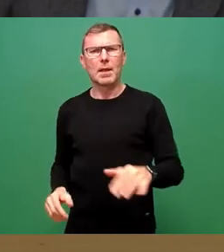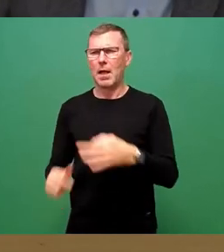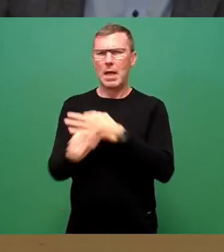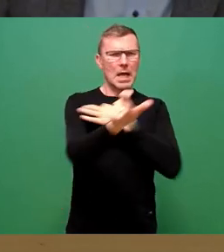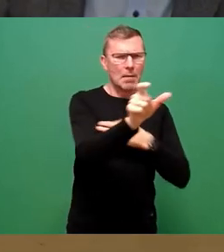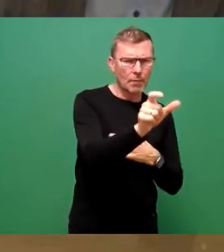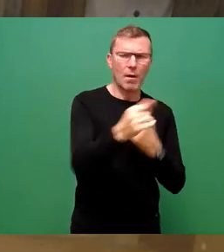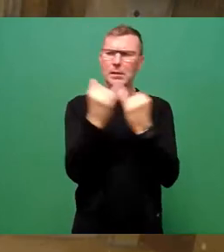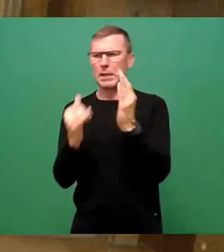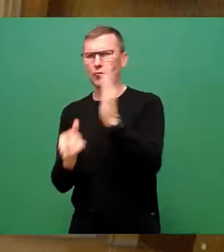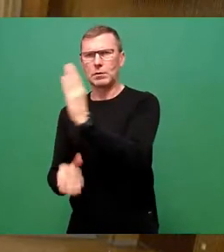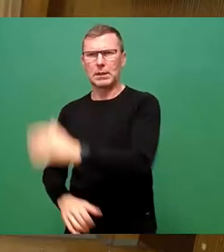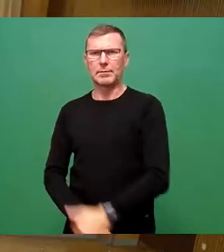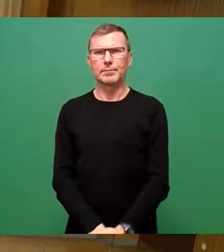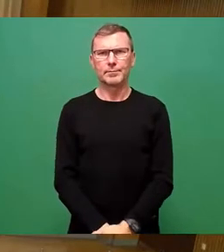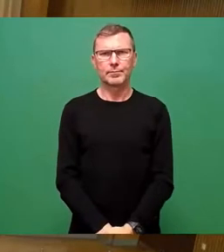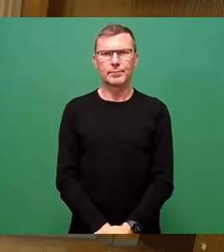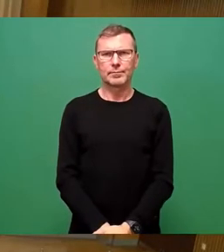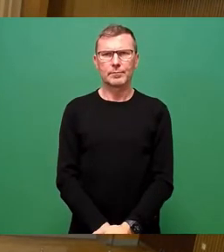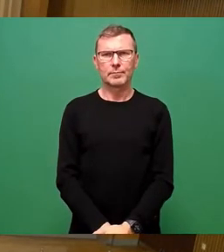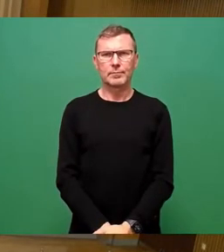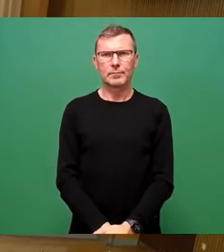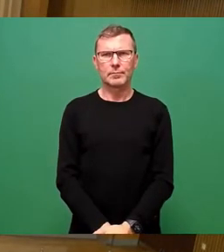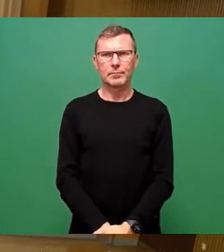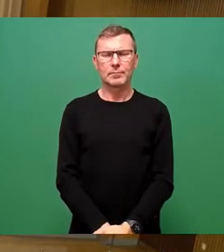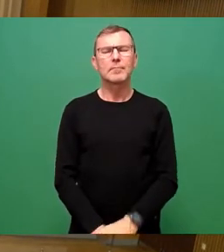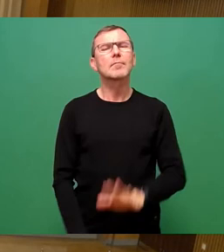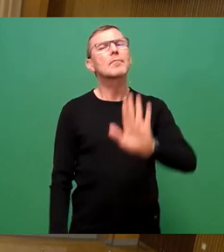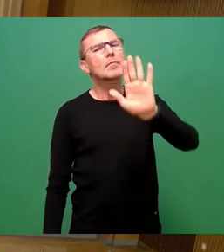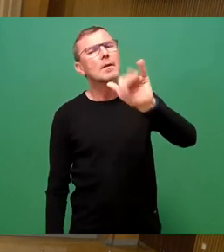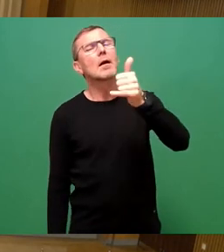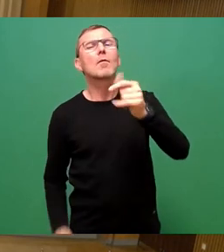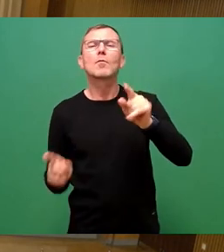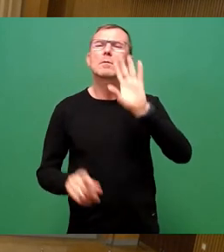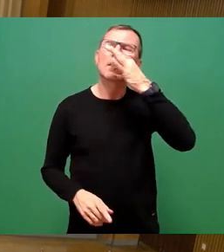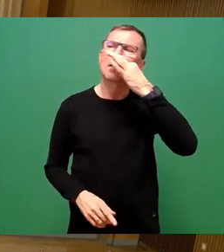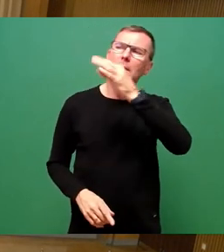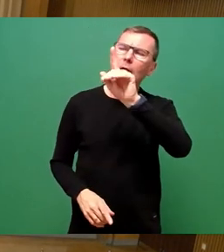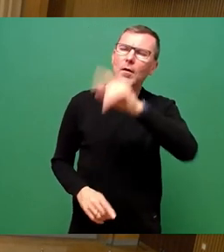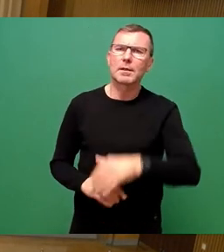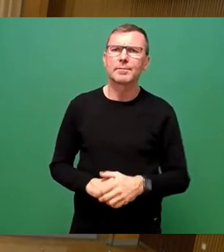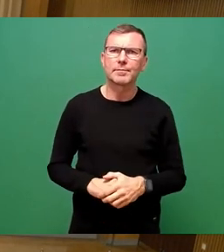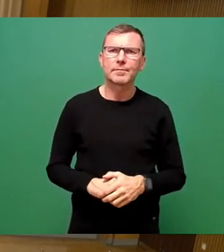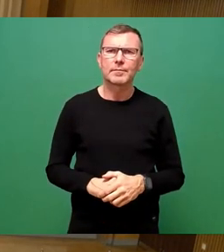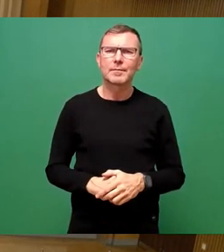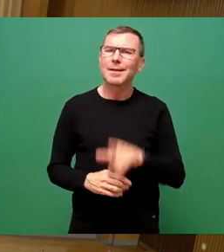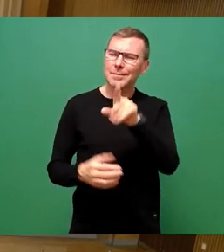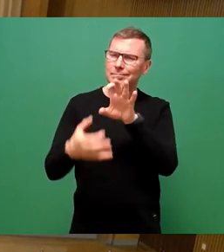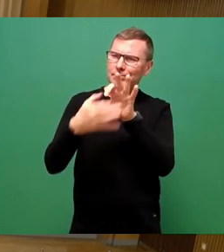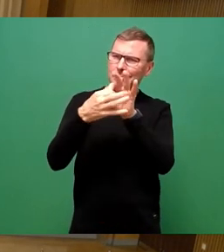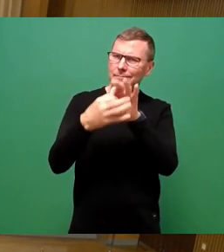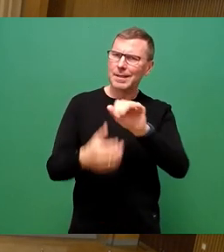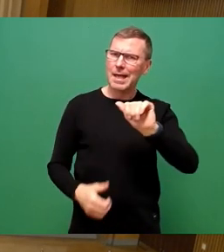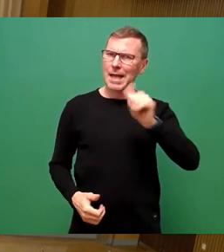und nach Industrie. Ich würde gerne noch kurz nachhaken, auch in Bezug auf die erste